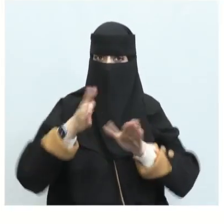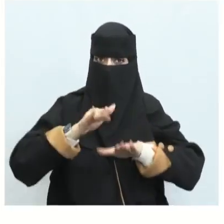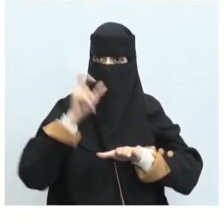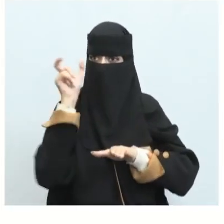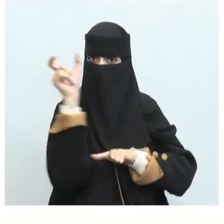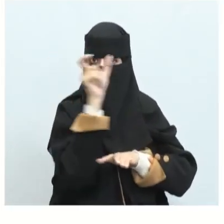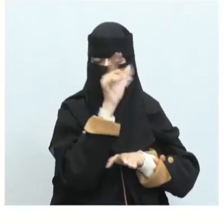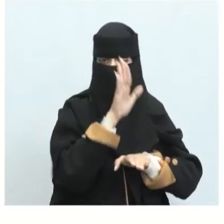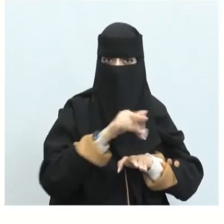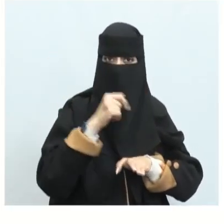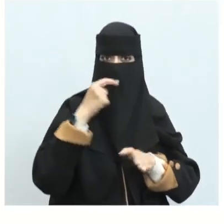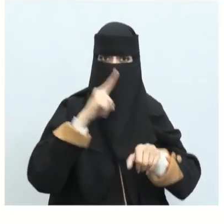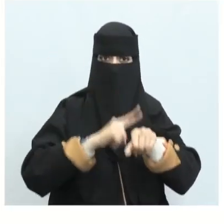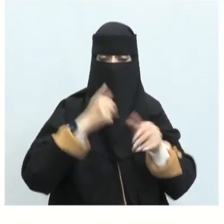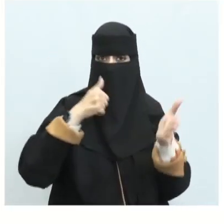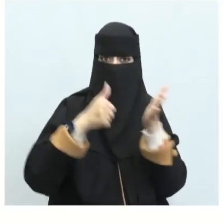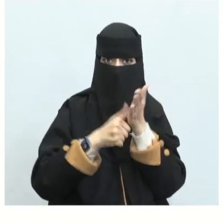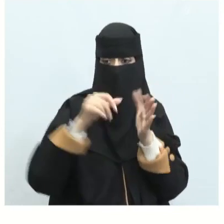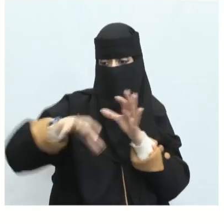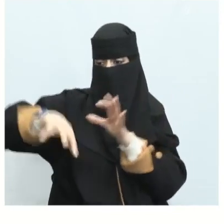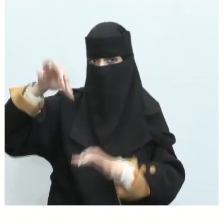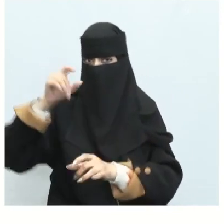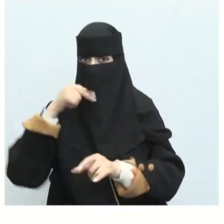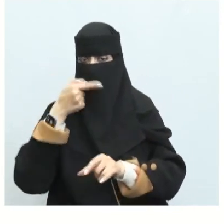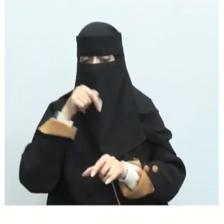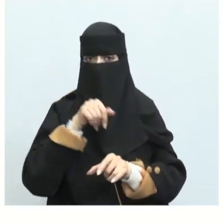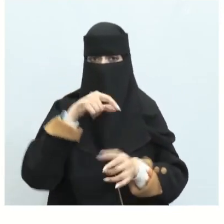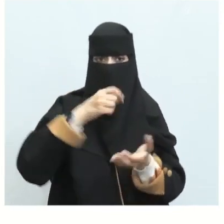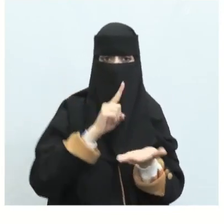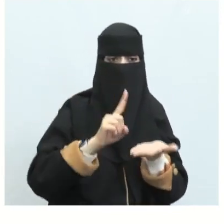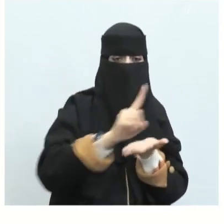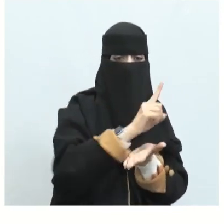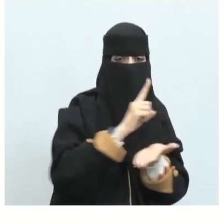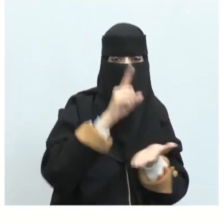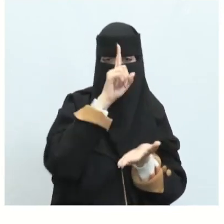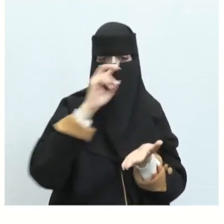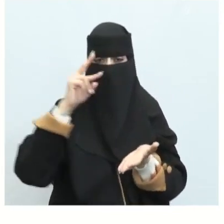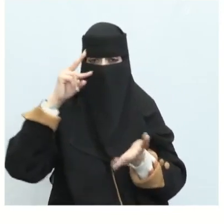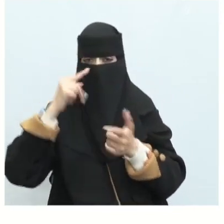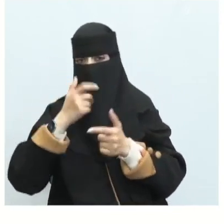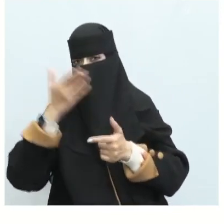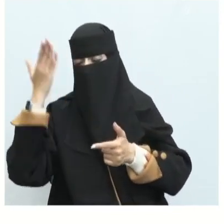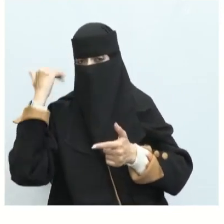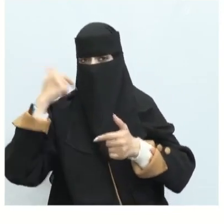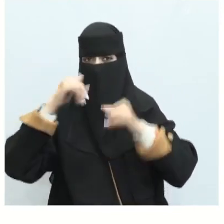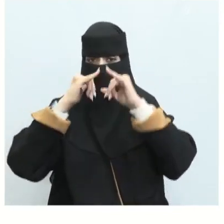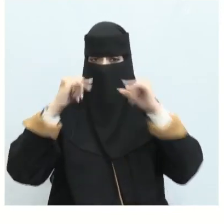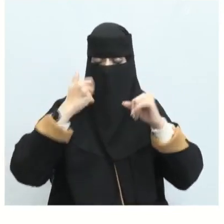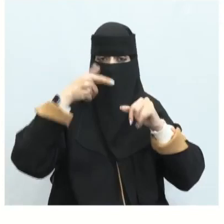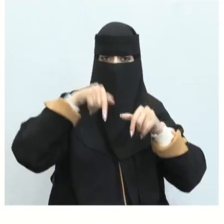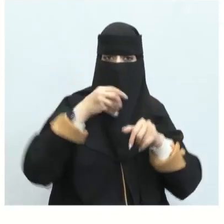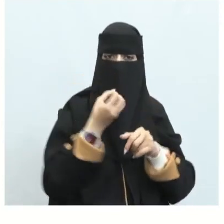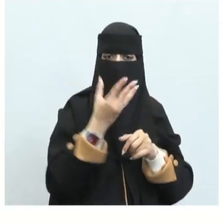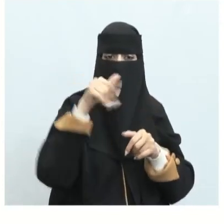منتزعة من البيئة البدوية أغلب المعاني منتزعة من البيئة البدوية وكثيرا ما تجدهم يربطون فخرهم وغزلهم ومديحهم